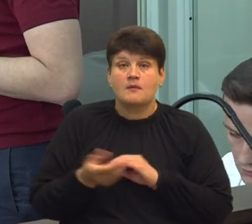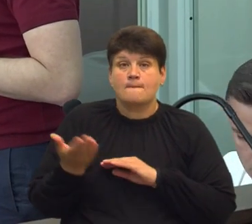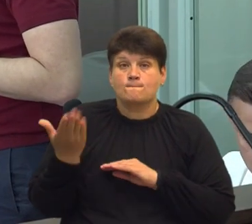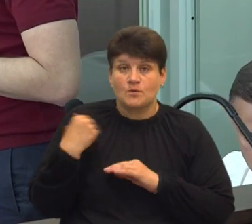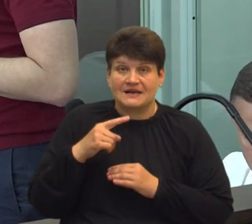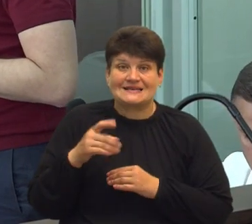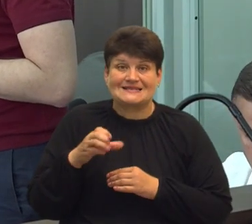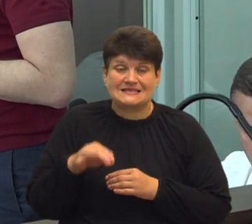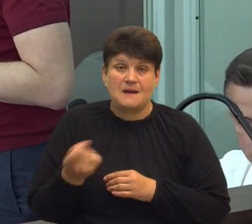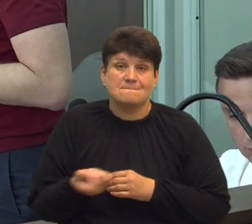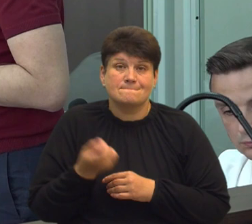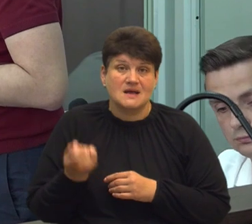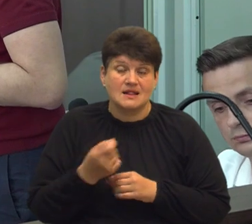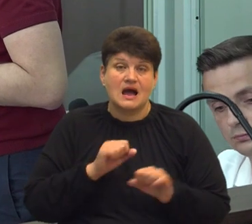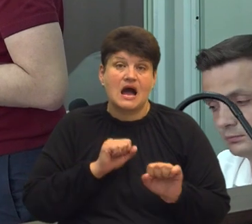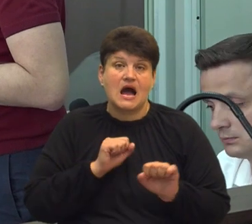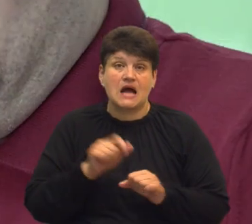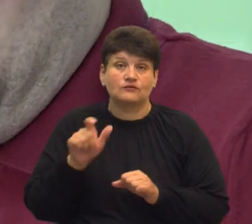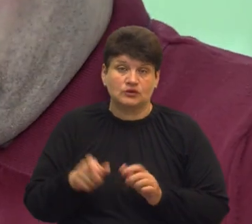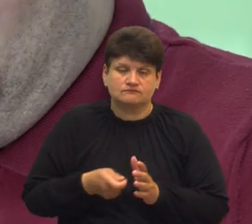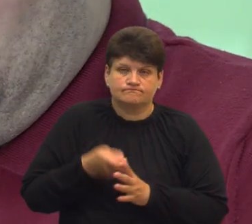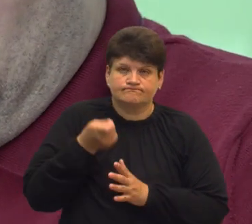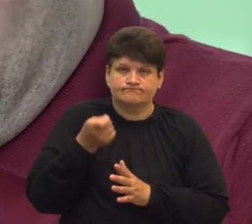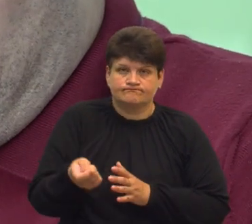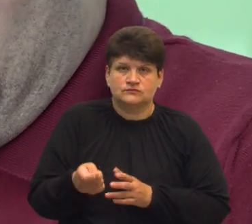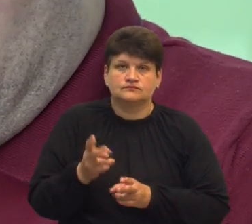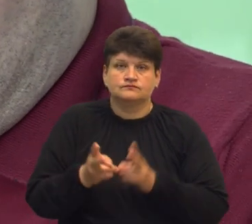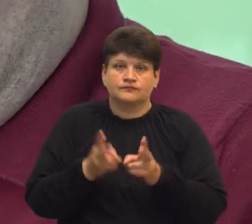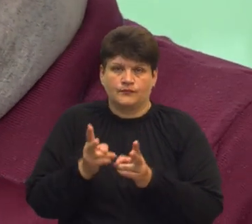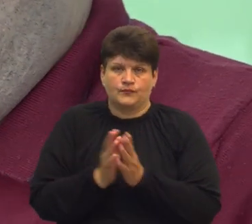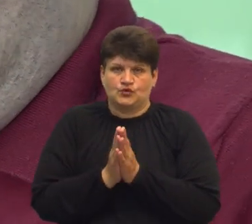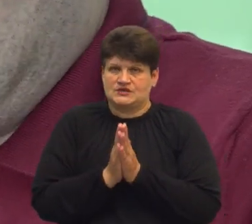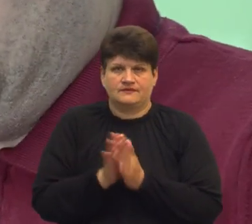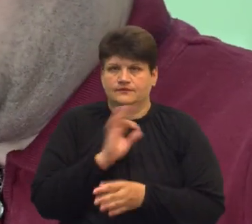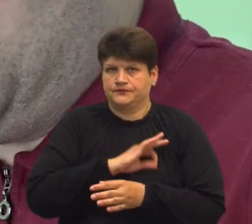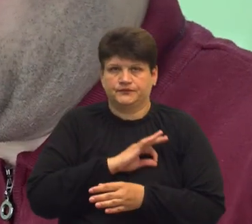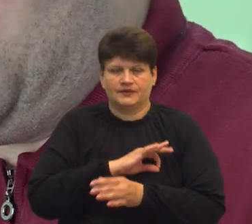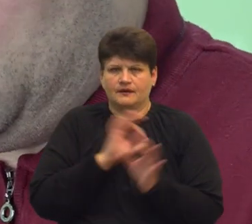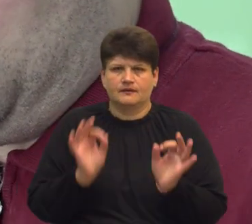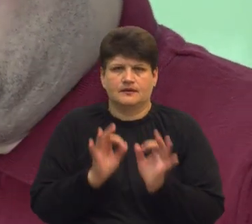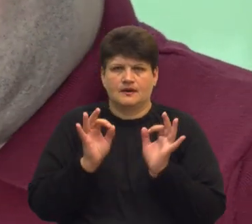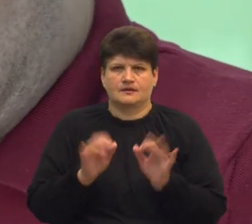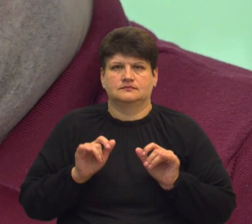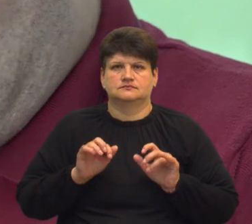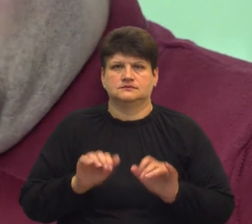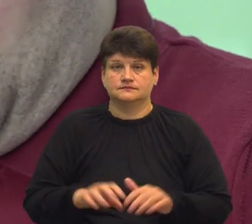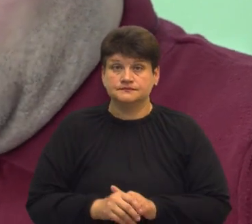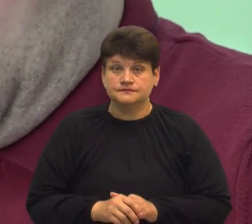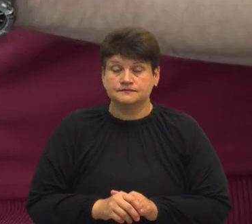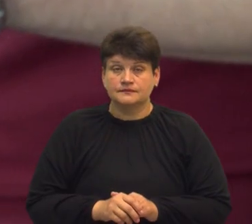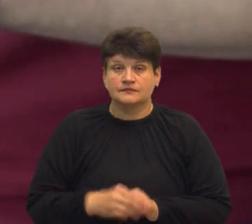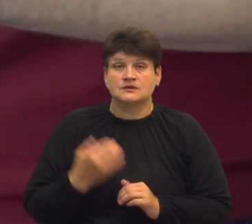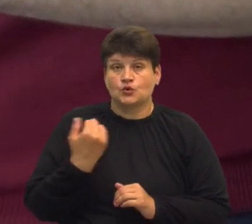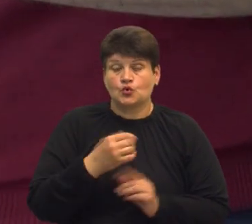Адвокат Олександр Тананакін подав зустрічну апеляцію, якою просив у суду не застосовувати жодних запобіжних заходів. За його